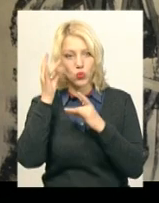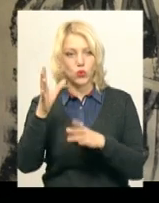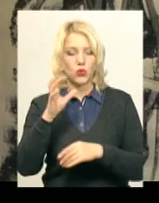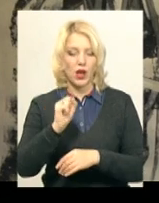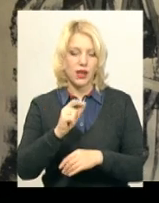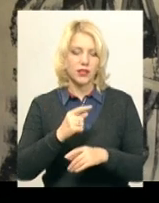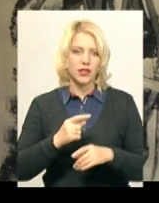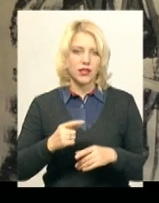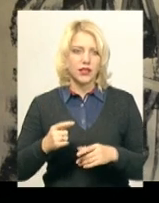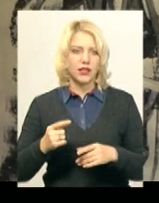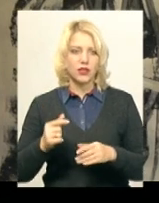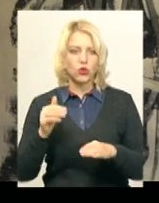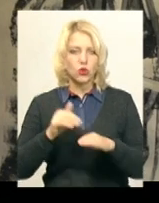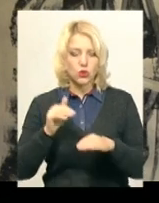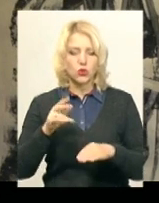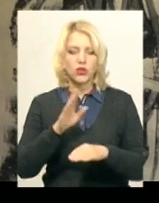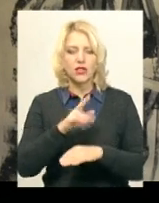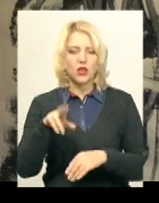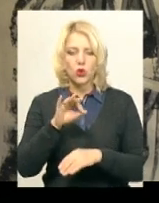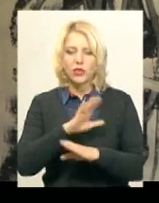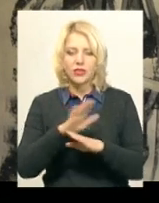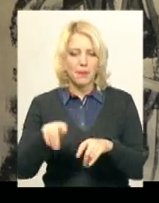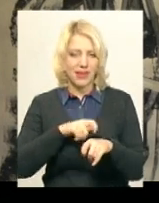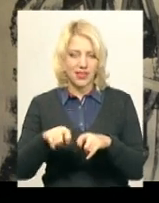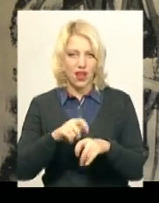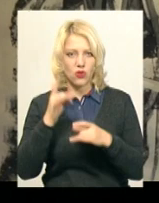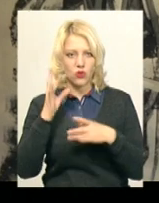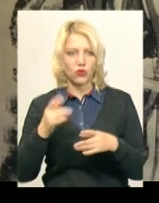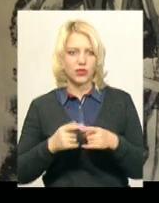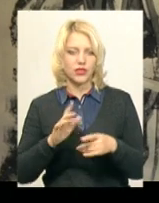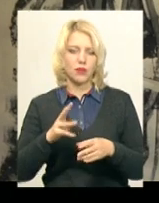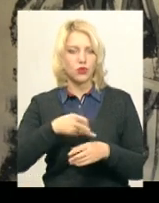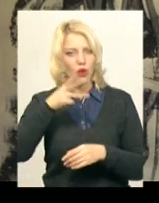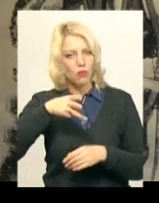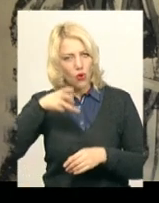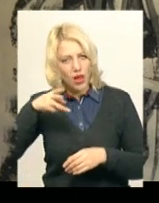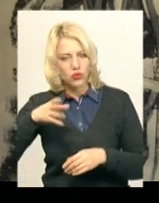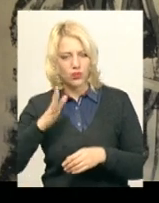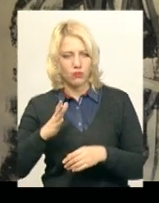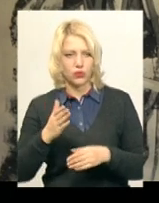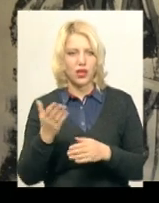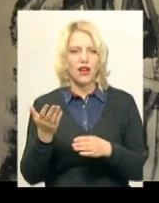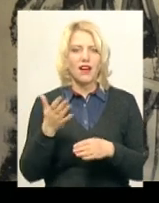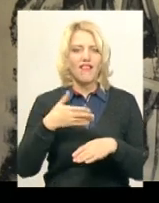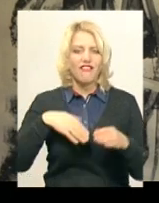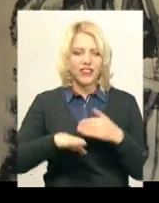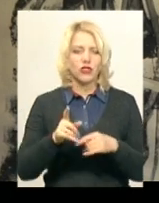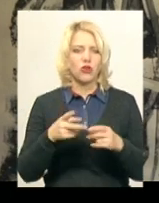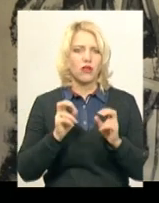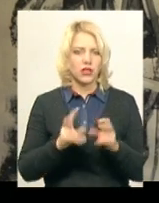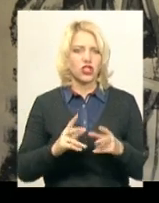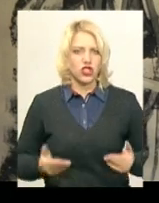й дотрикнутися до нематеріальної культури. Це будуть проєктори, це буде відеоряд, це буде такий живий музей.